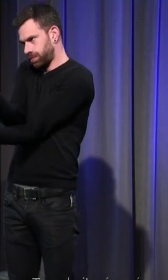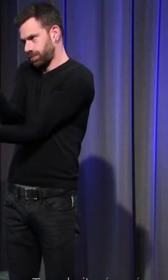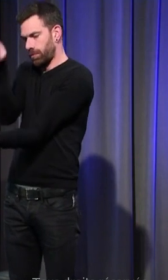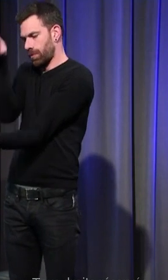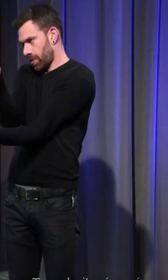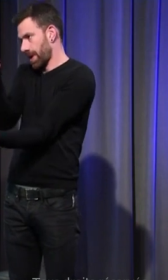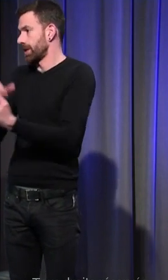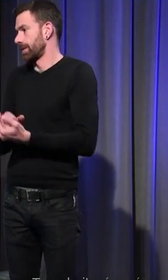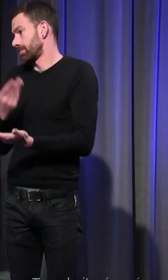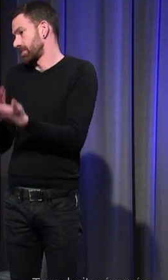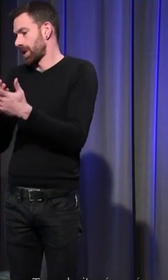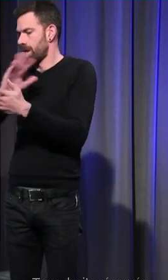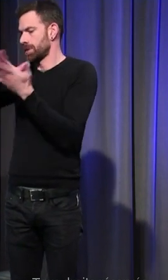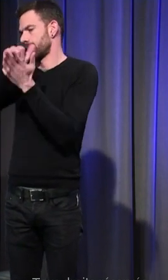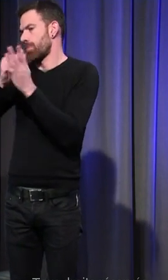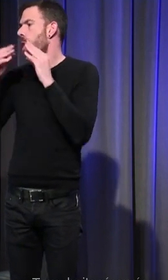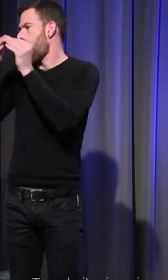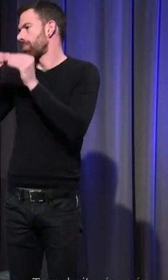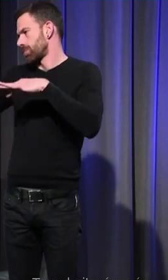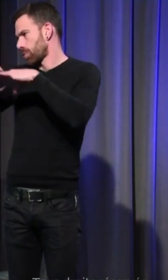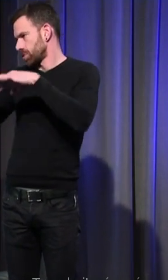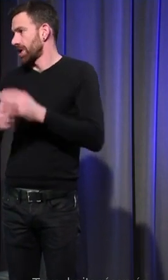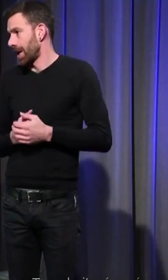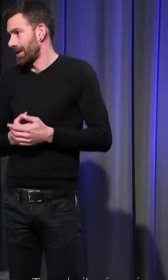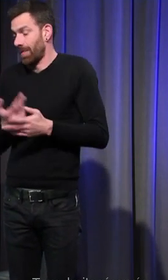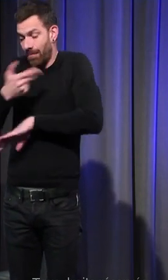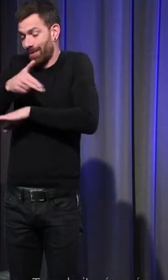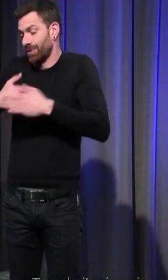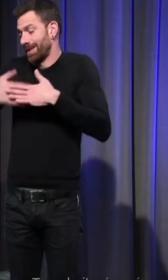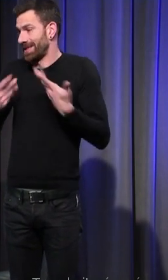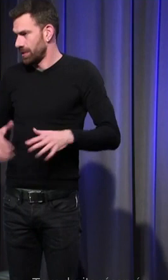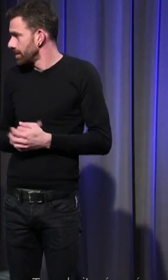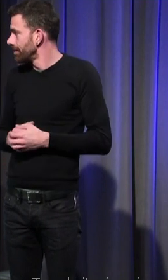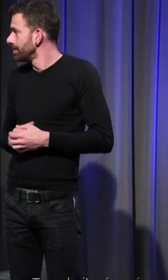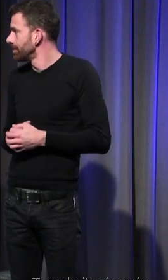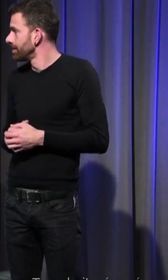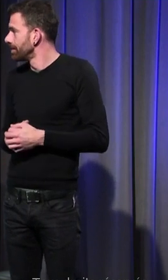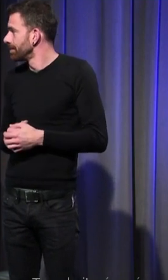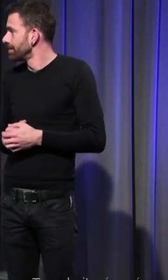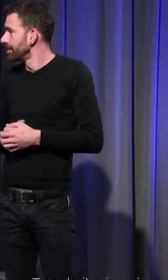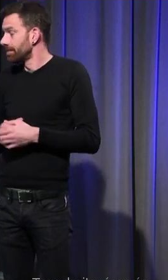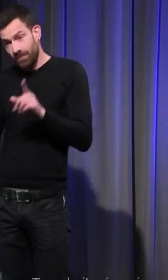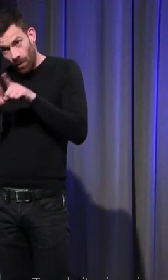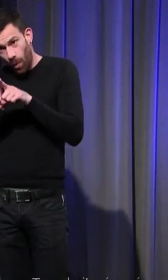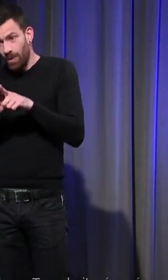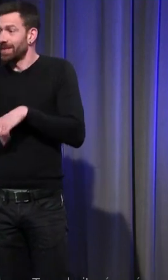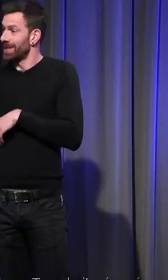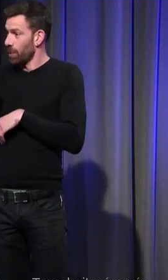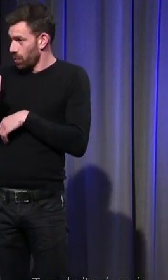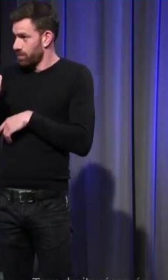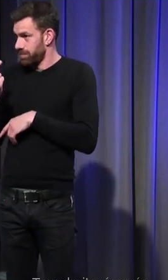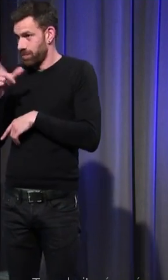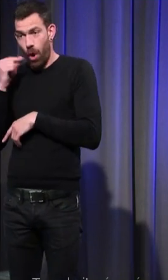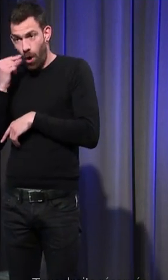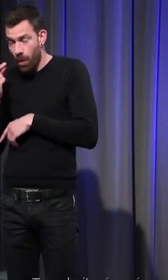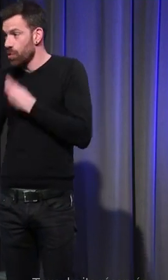c'est l'amour conjugal voilà l'archéologie fédérale ne pourra pas en dire plus même des couples de même sexe qui sont enterrés avec une belle pierre tombale où